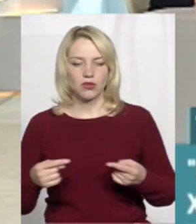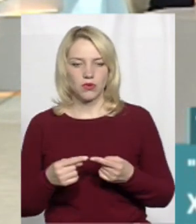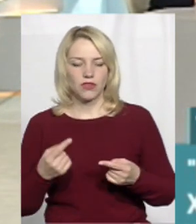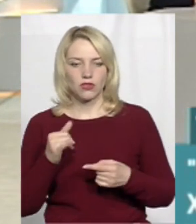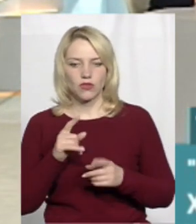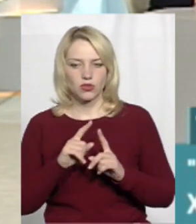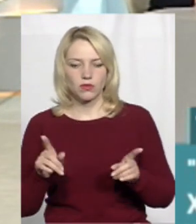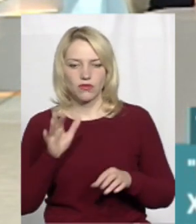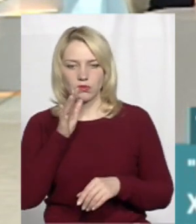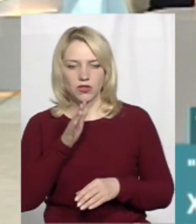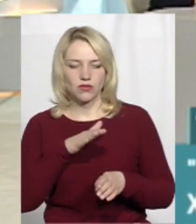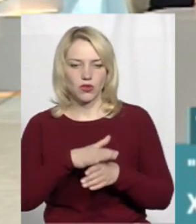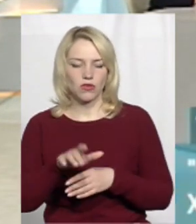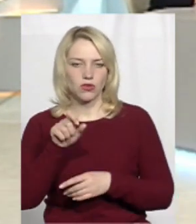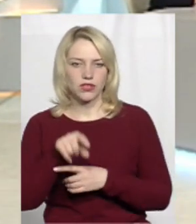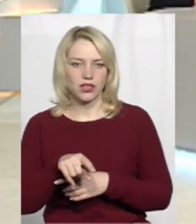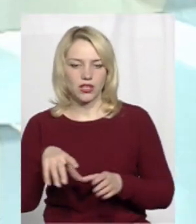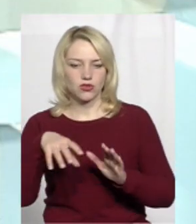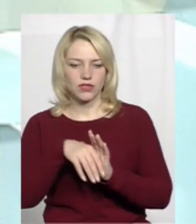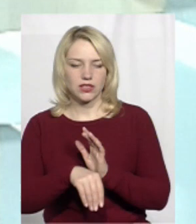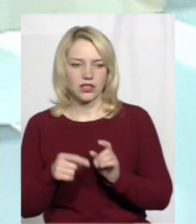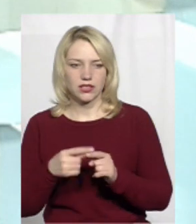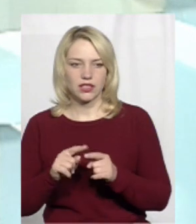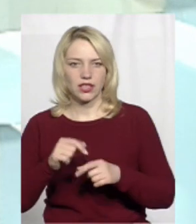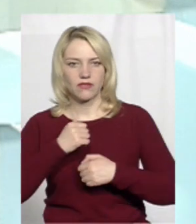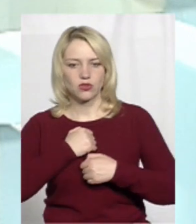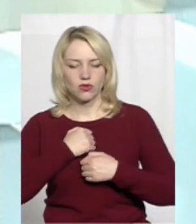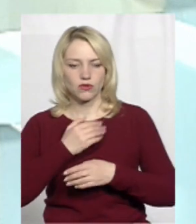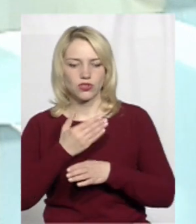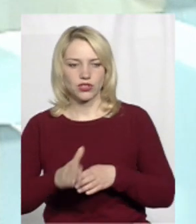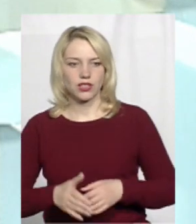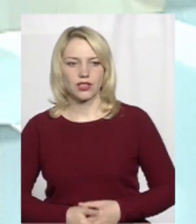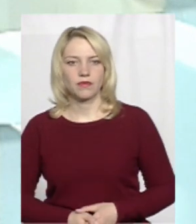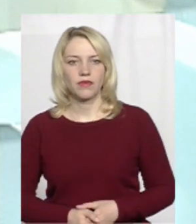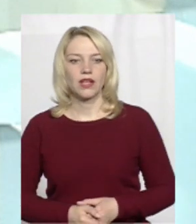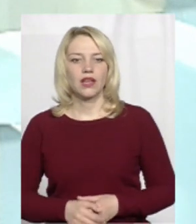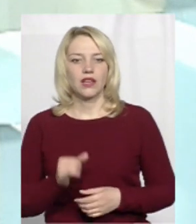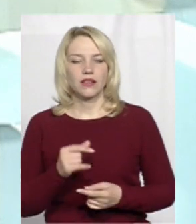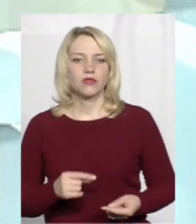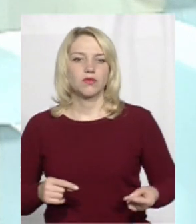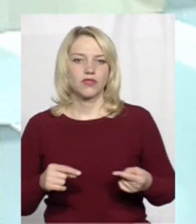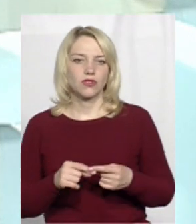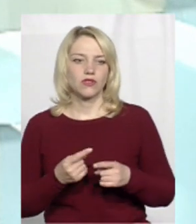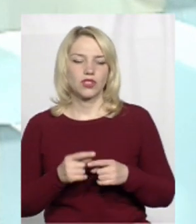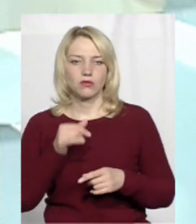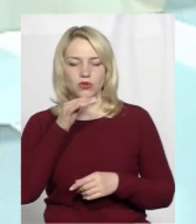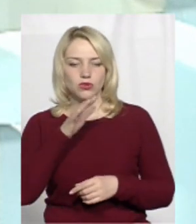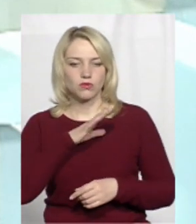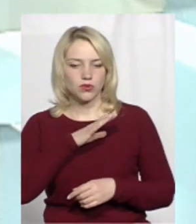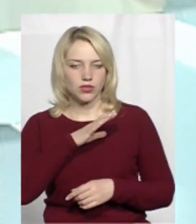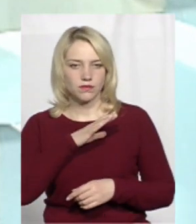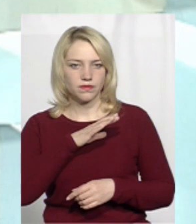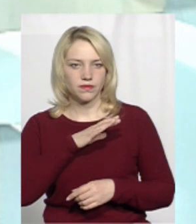період виконують задачу в складі цієї військової частини. І, відповідно, вони не можуть